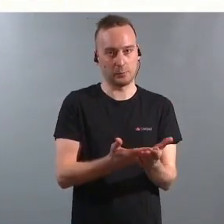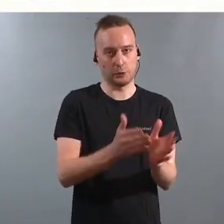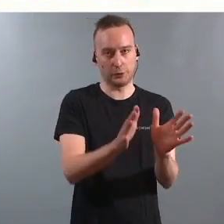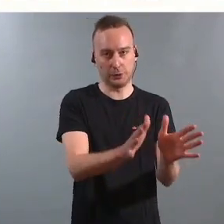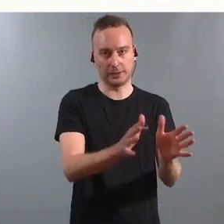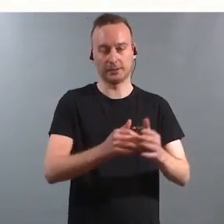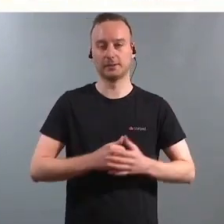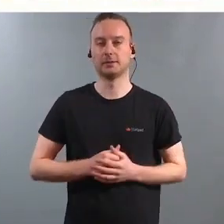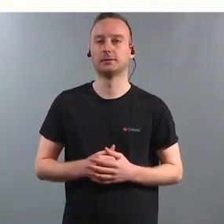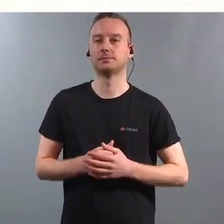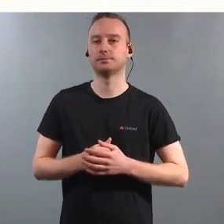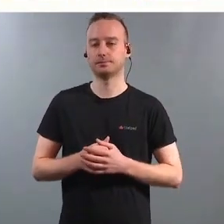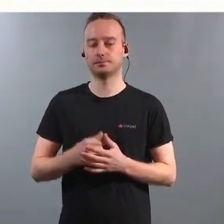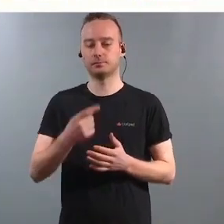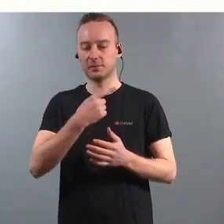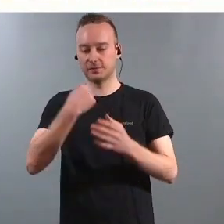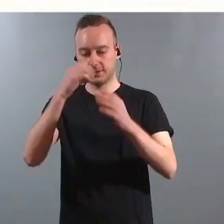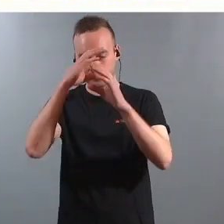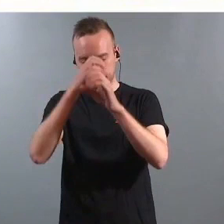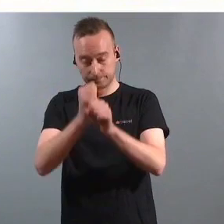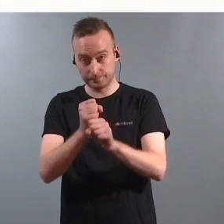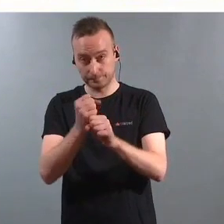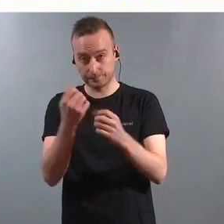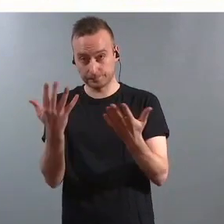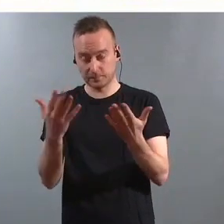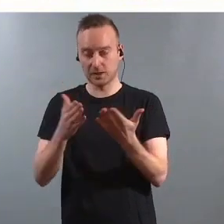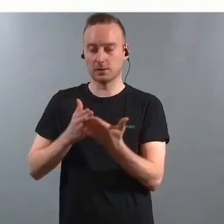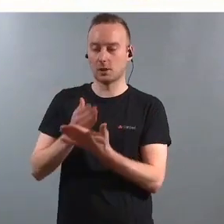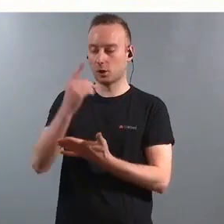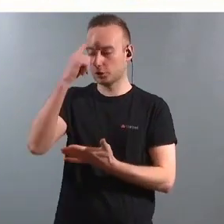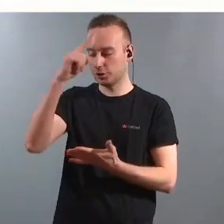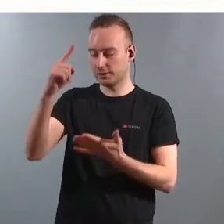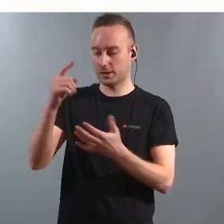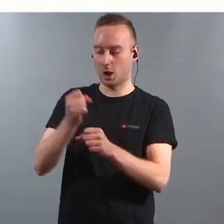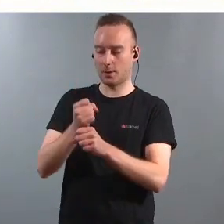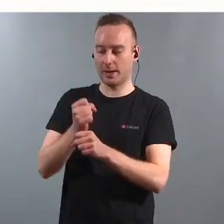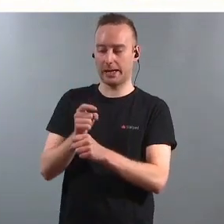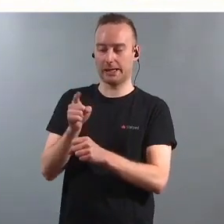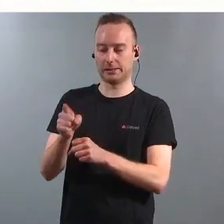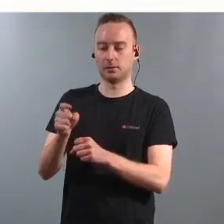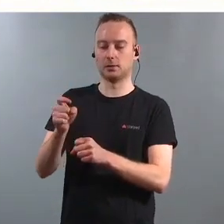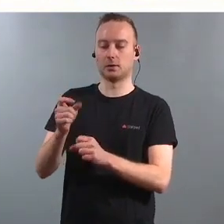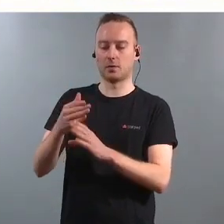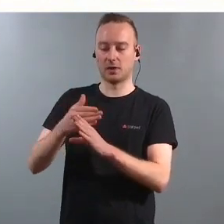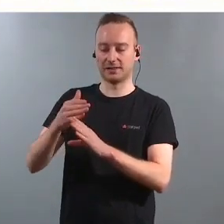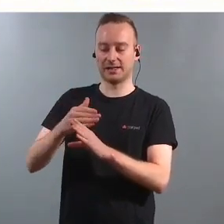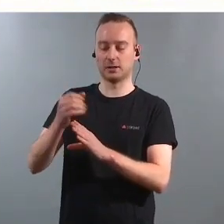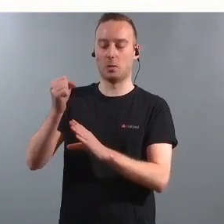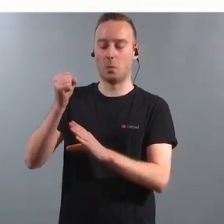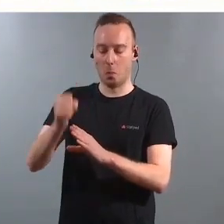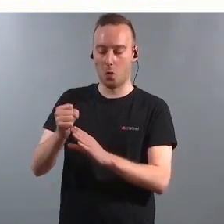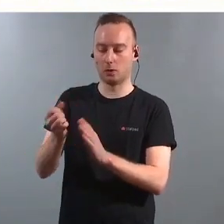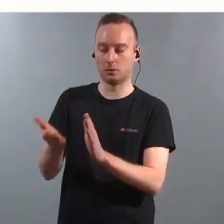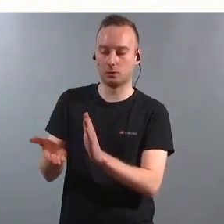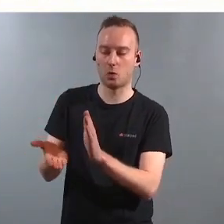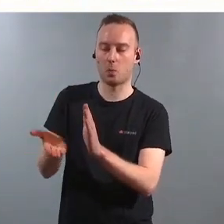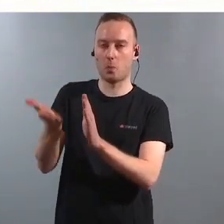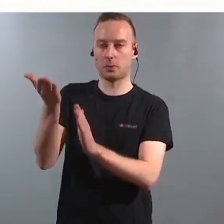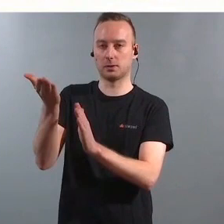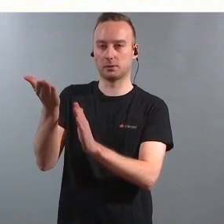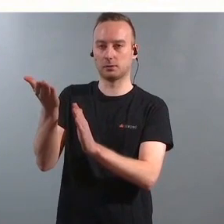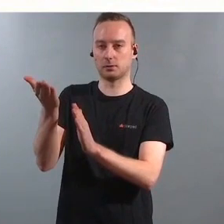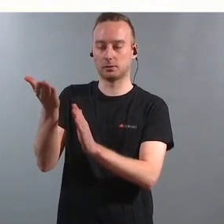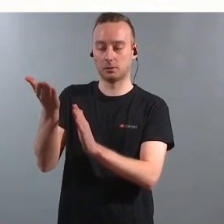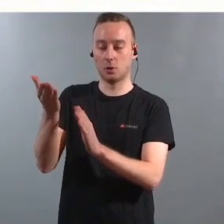Det vi er opptatt av er at sakskyndigarbeidet må kvaliteten heves og at det er viktig